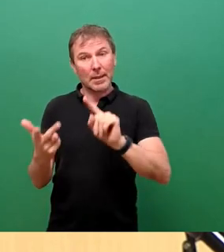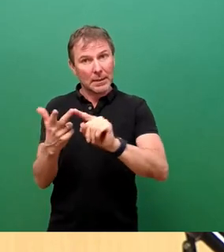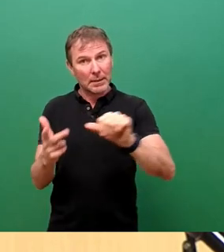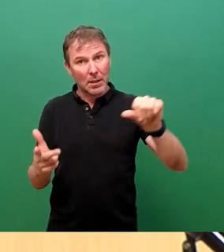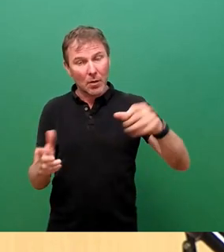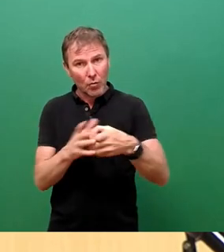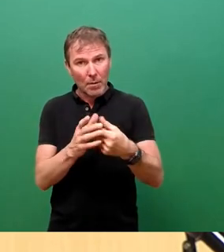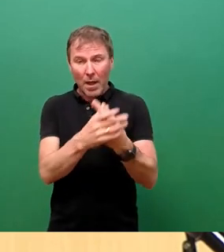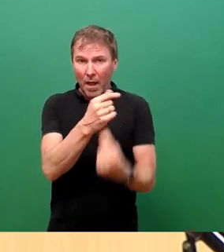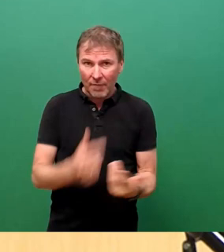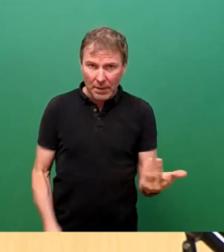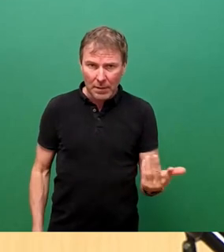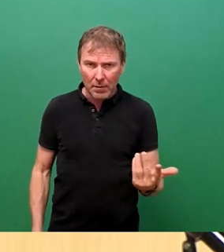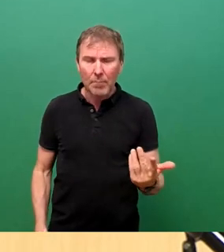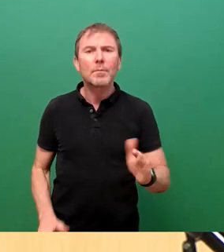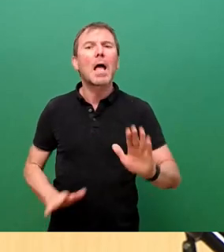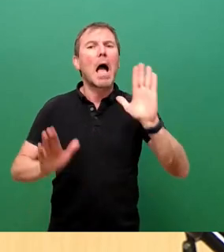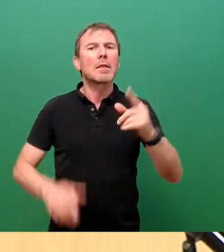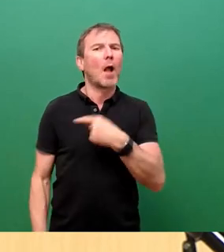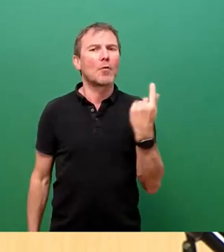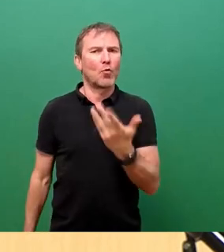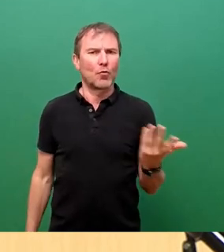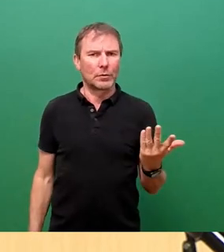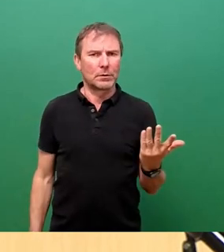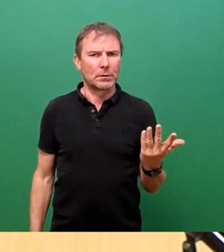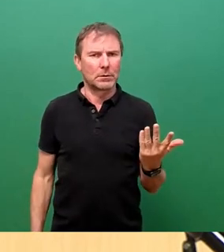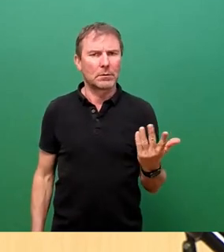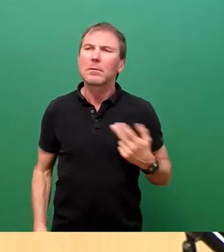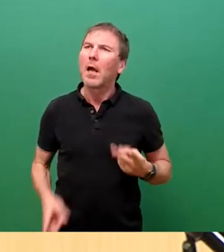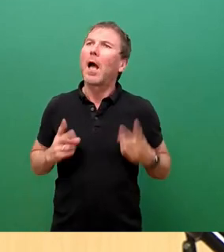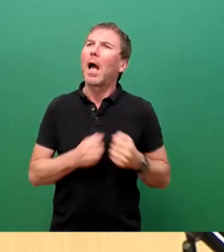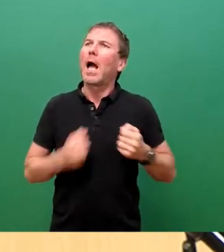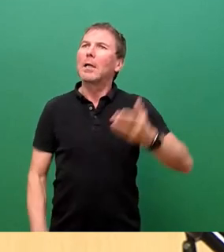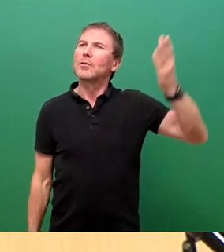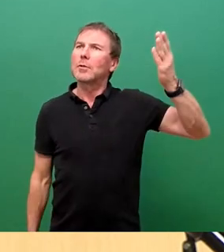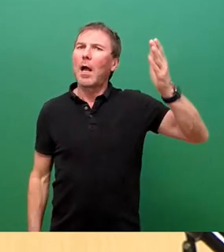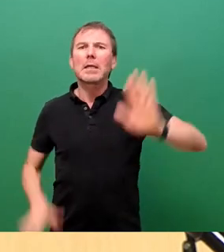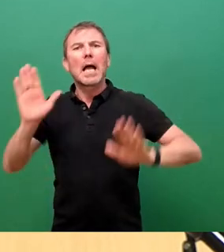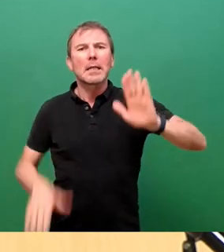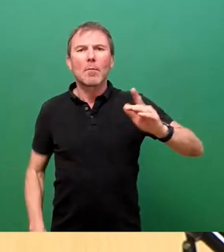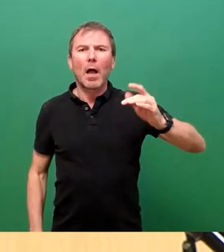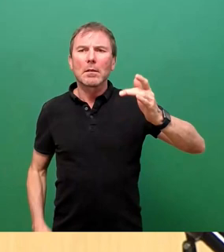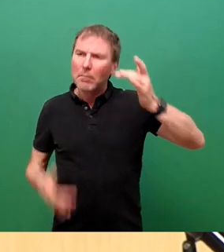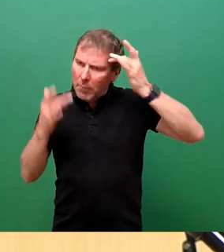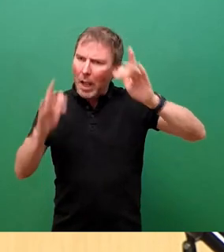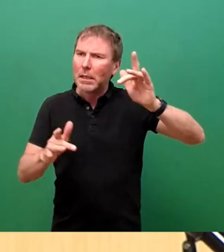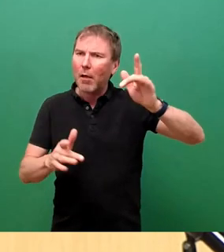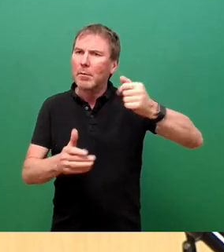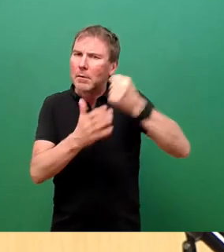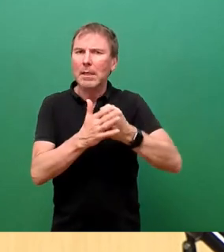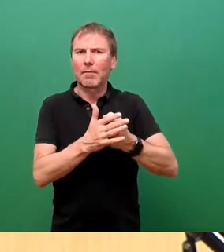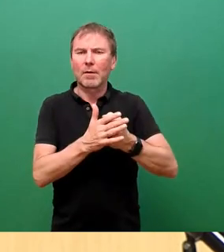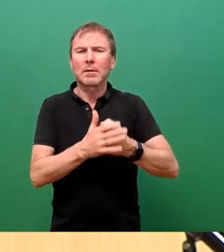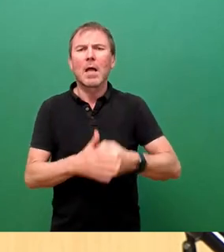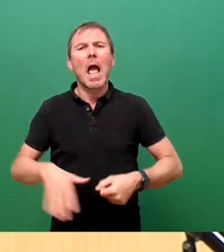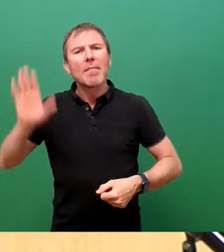das sind die Demokraten unter uns. Diejenigen, die an den Rechtsstaat und die Demokratie glauben und für sie kämpfen, die Nationalismus, Rassismus